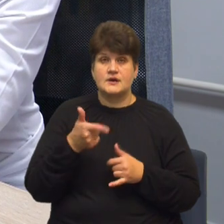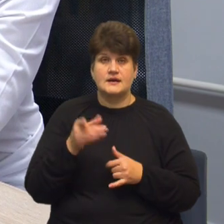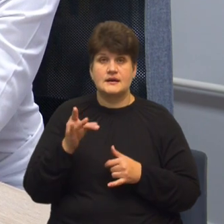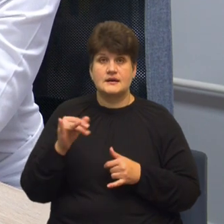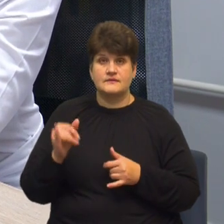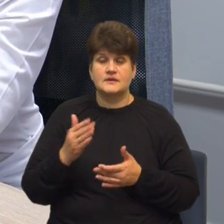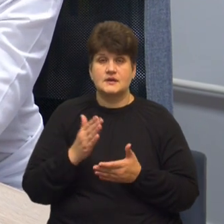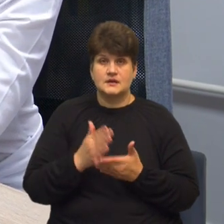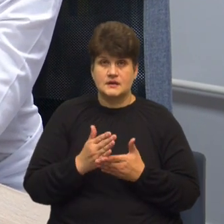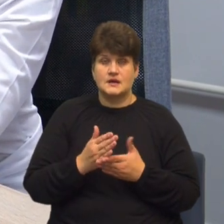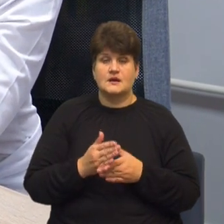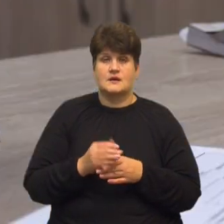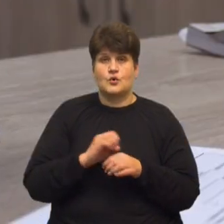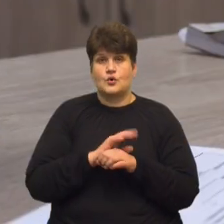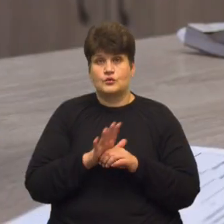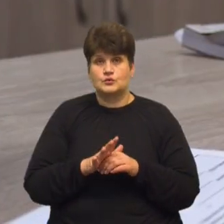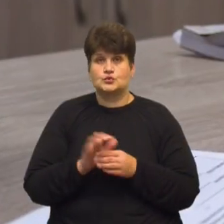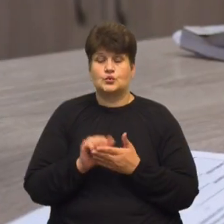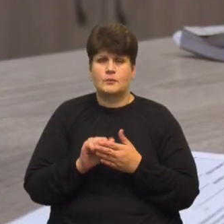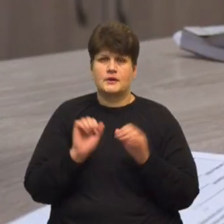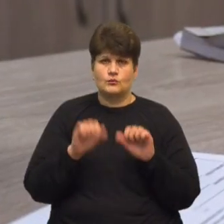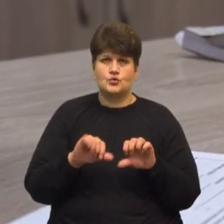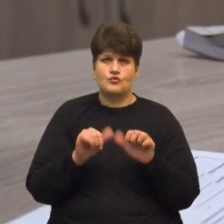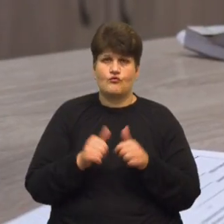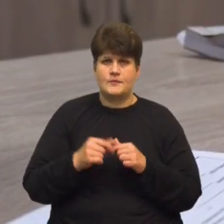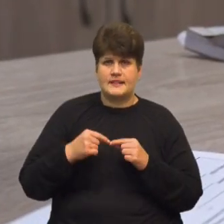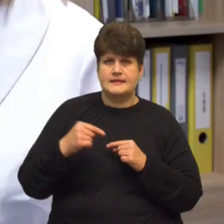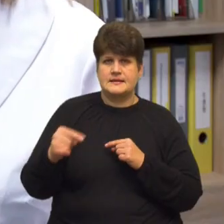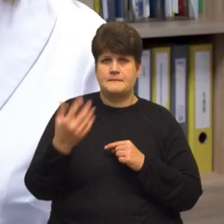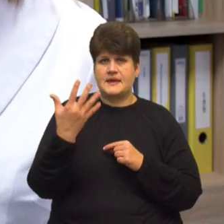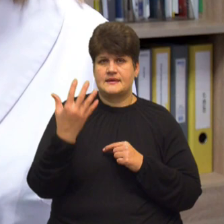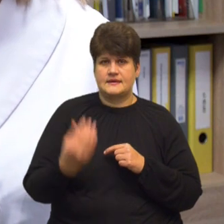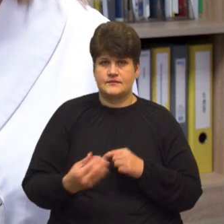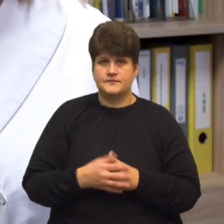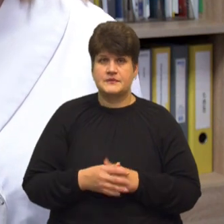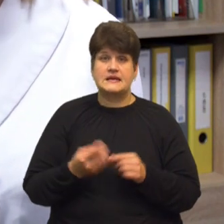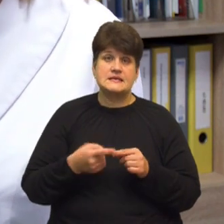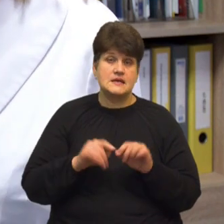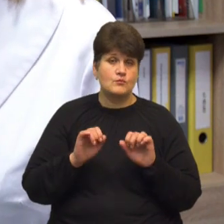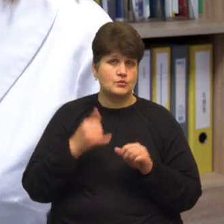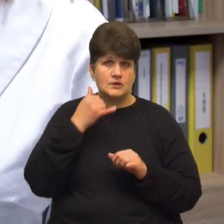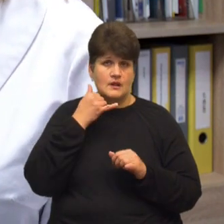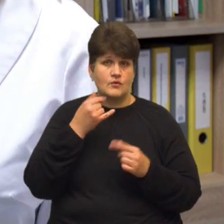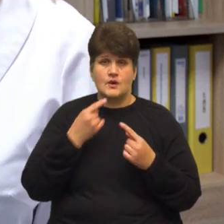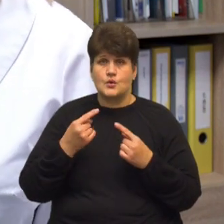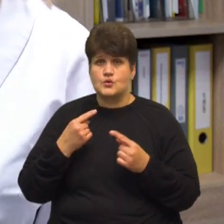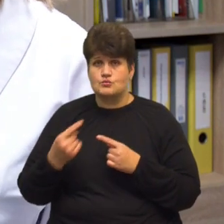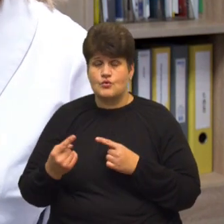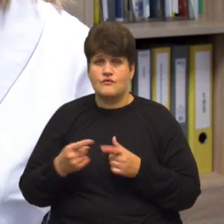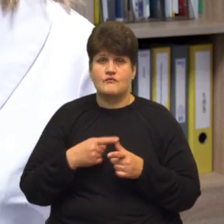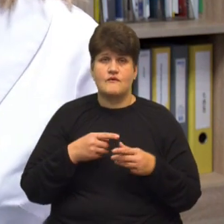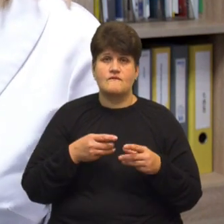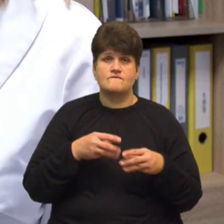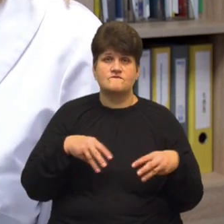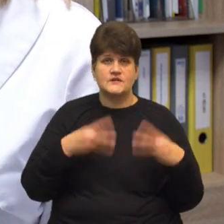вірусна інфекція або ж коронавірус, документ можна оформити дистанційно на п'ять днів. Це може бути телефонна розмова або відеозв'язок